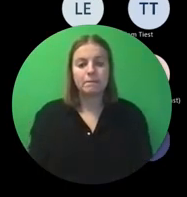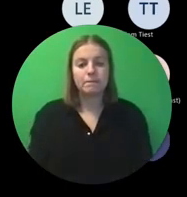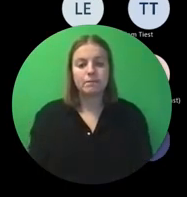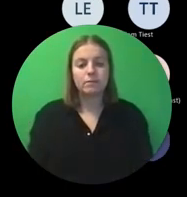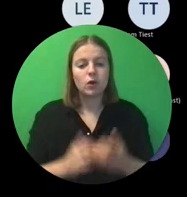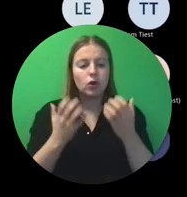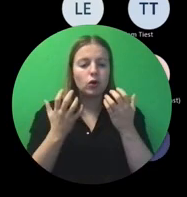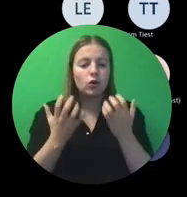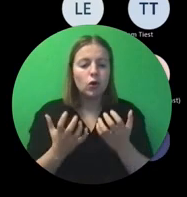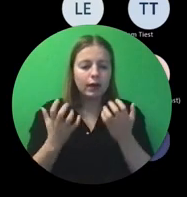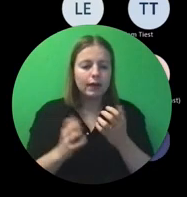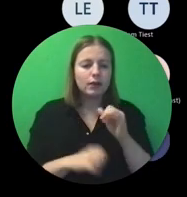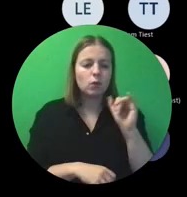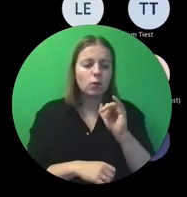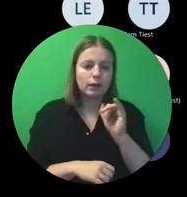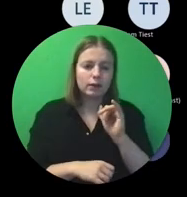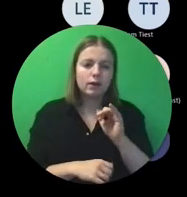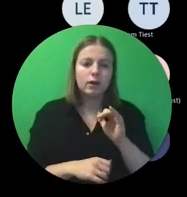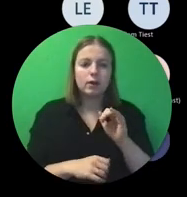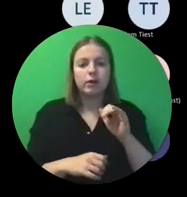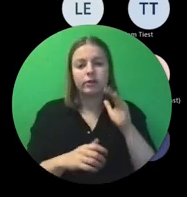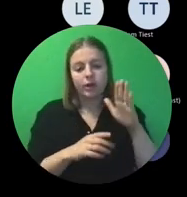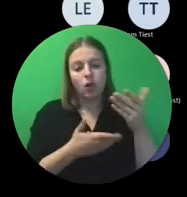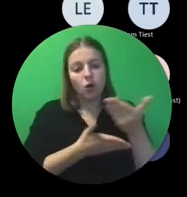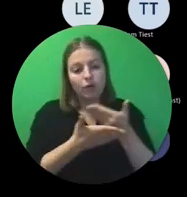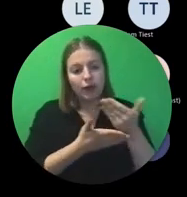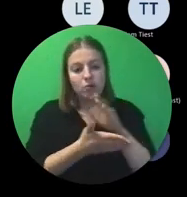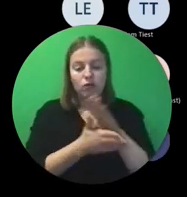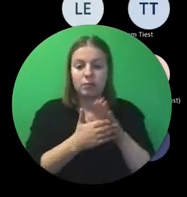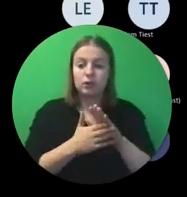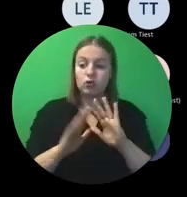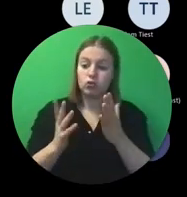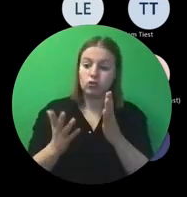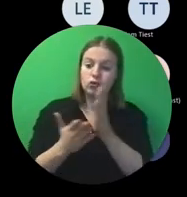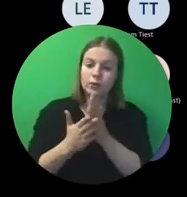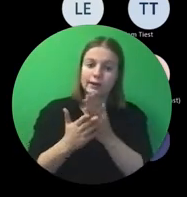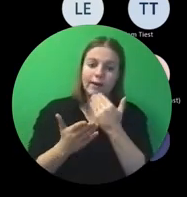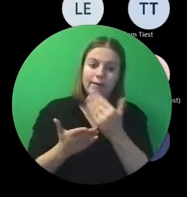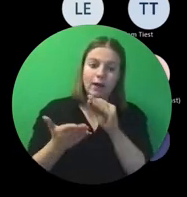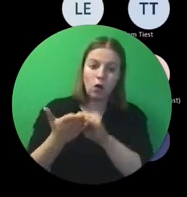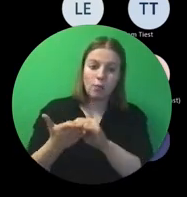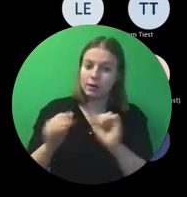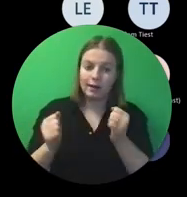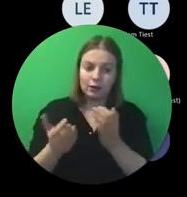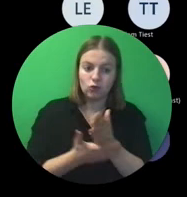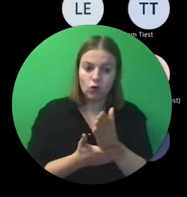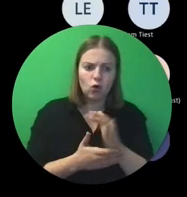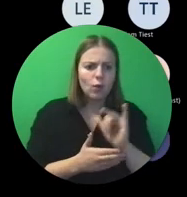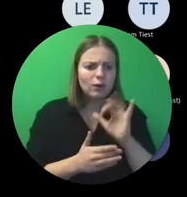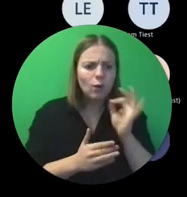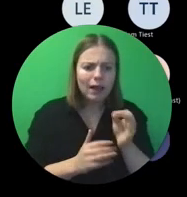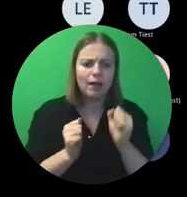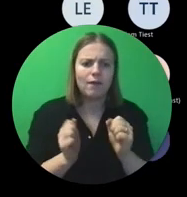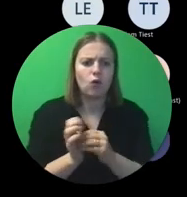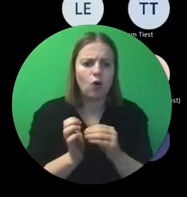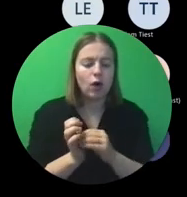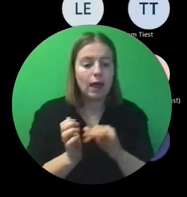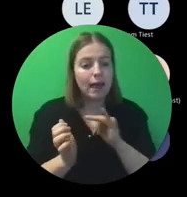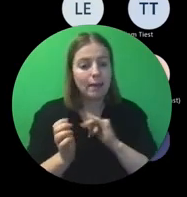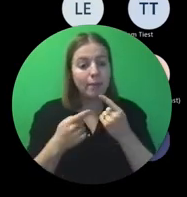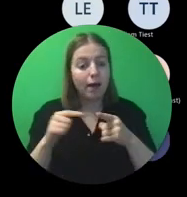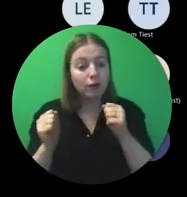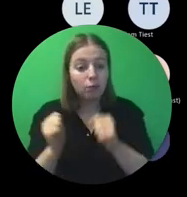Heel concreet gaan we dat waarschijnlijk ook onderhandelen van, oké, het kan niet doorgaan zoals voorzien, wat kan er nog wel? Zijn er